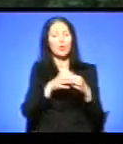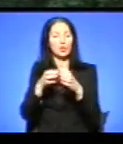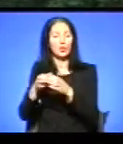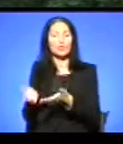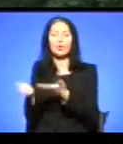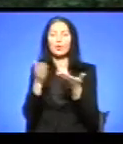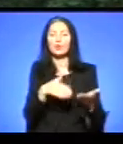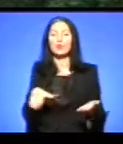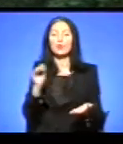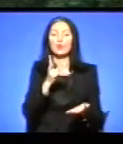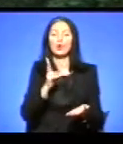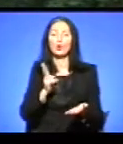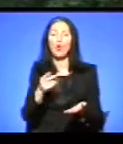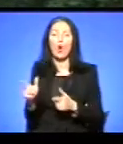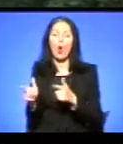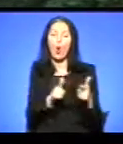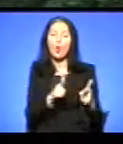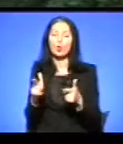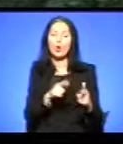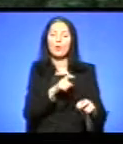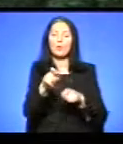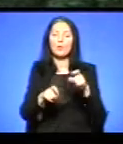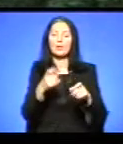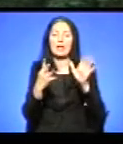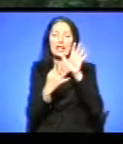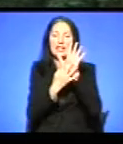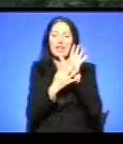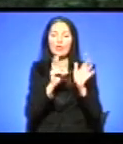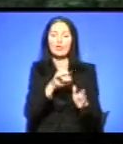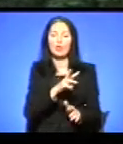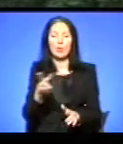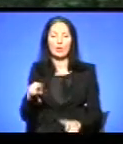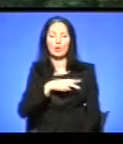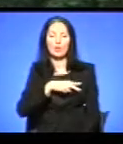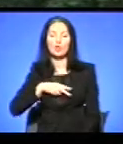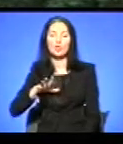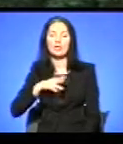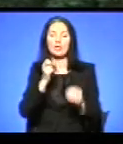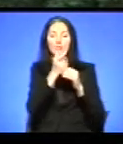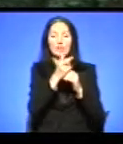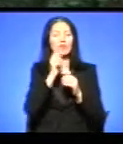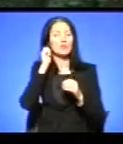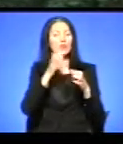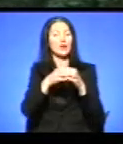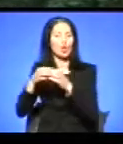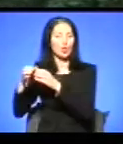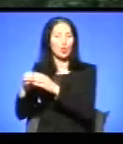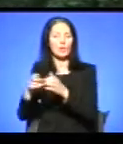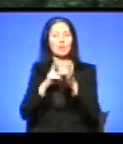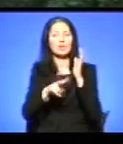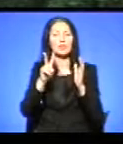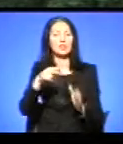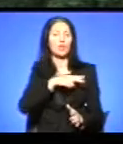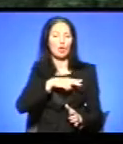хто готовий подолати 9 кілометрів. Власне, нагородження буде в 12-ти вікових категоріях, що приємно. 72